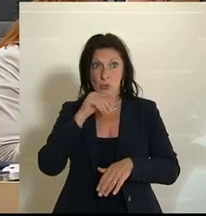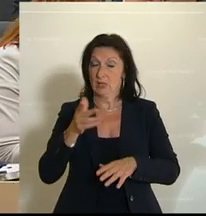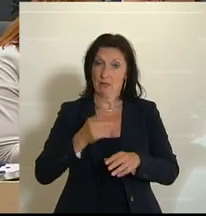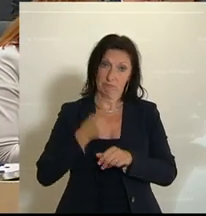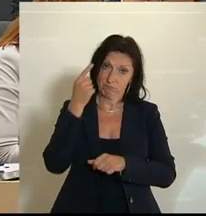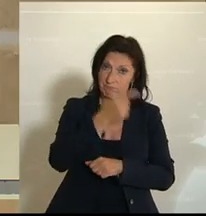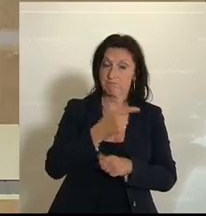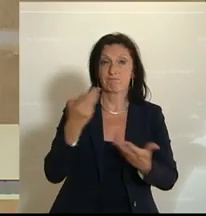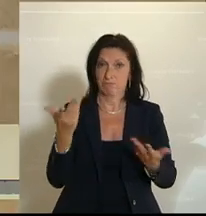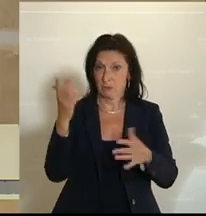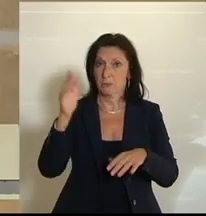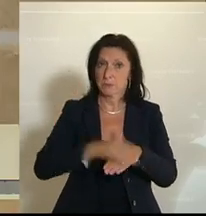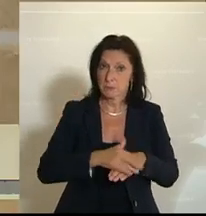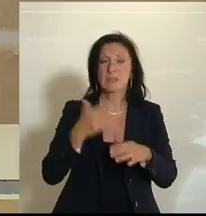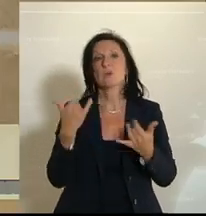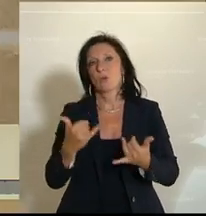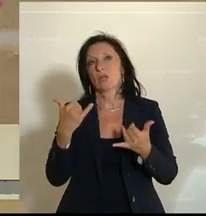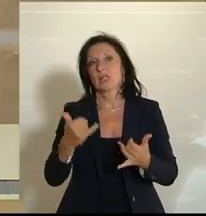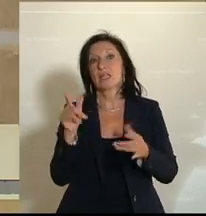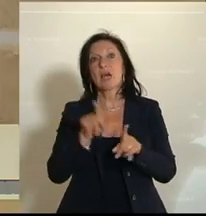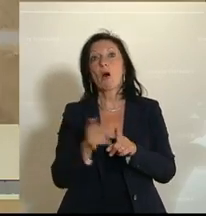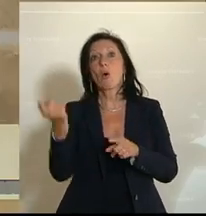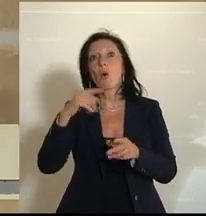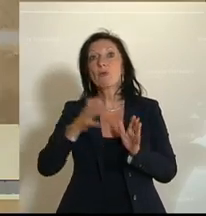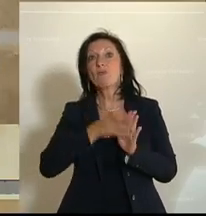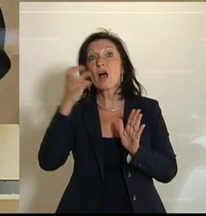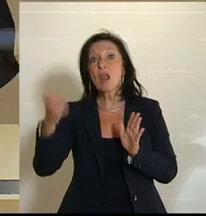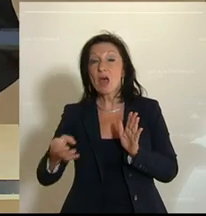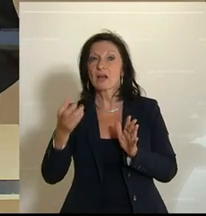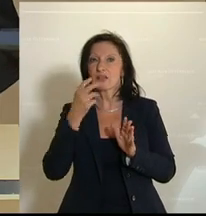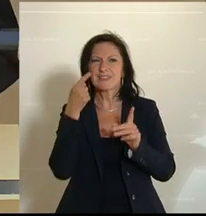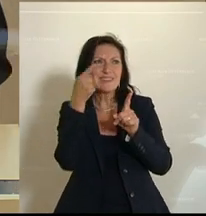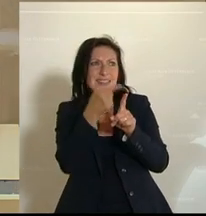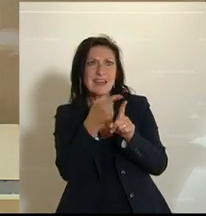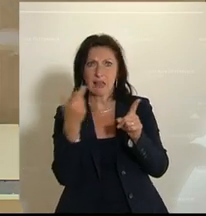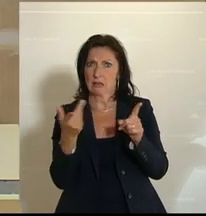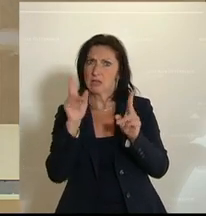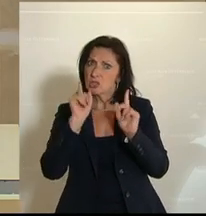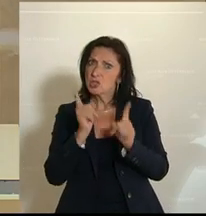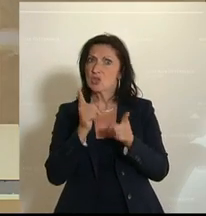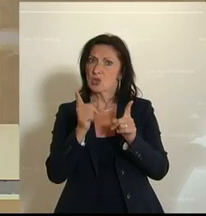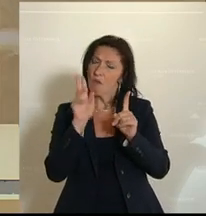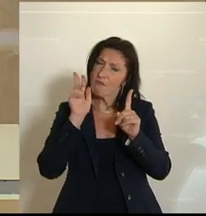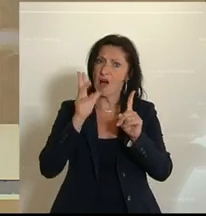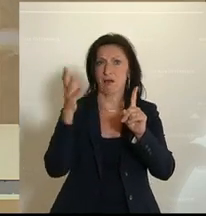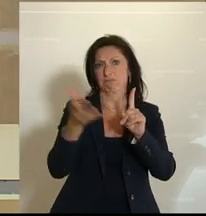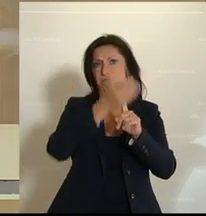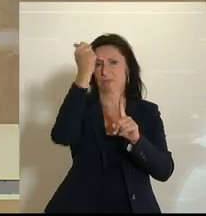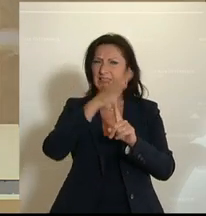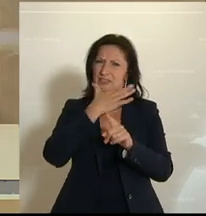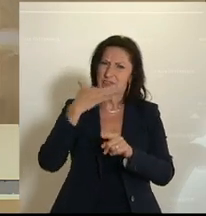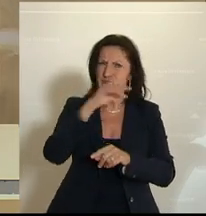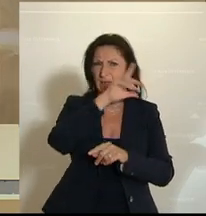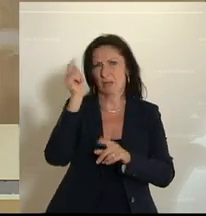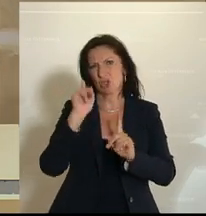sie wird jetzt auch bedarfsgerecht verlängert, damit wir auch die Ziele, die wir damit verfolgt haben, entsprechend erreichen können und viele Menschen in